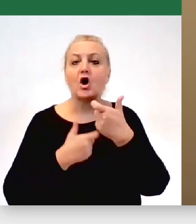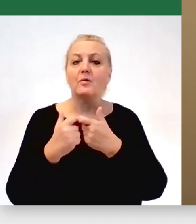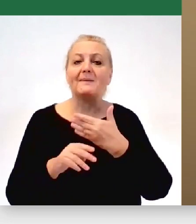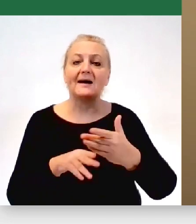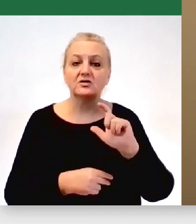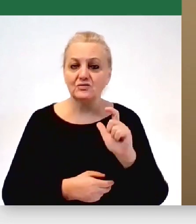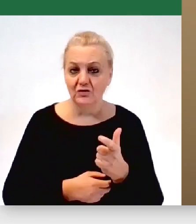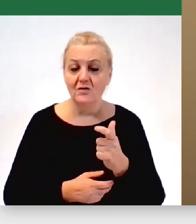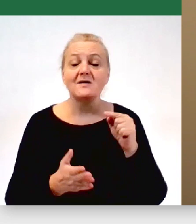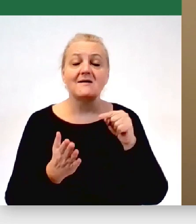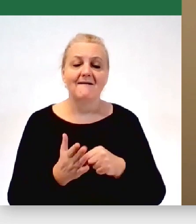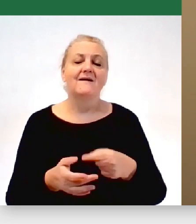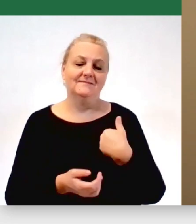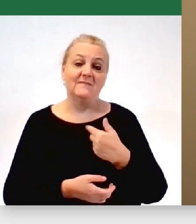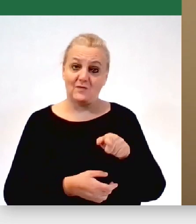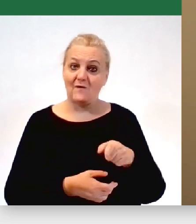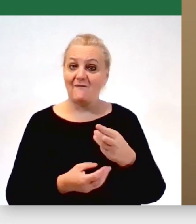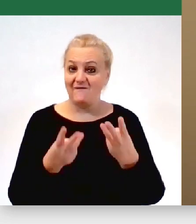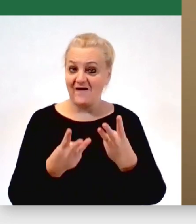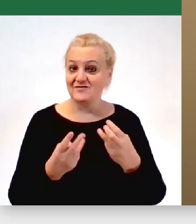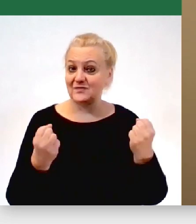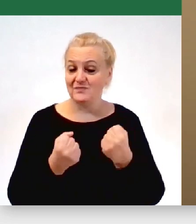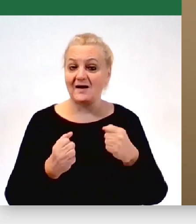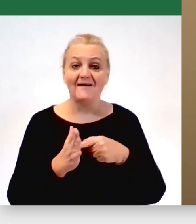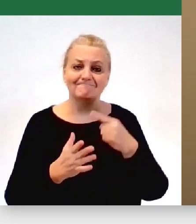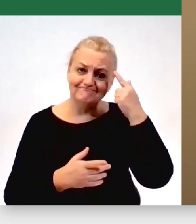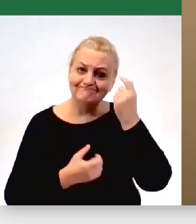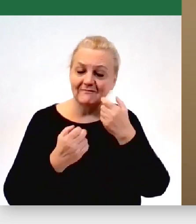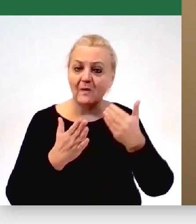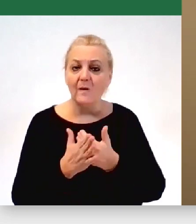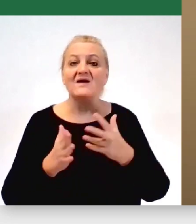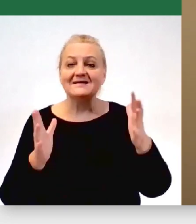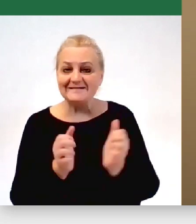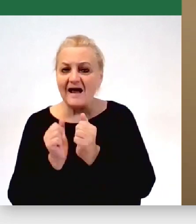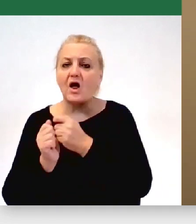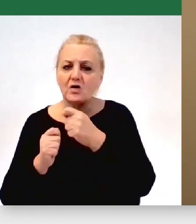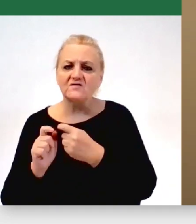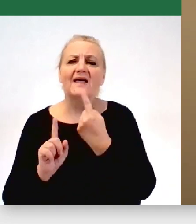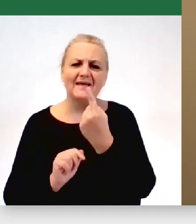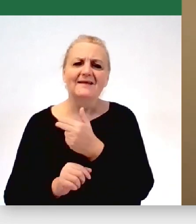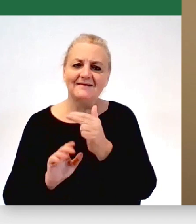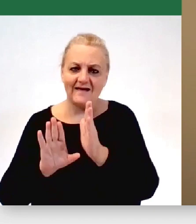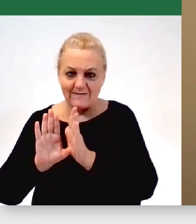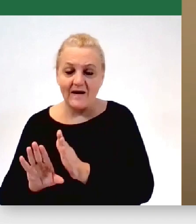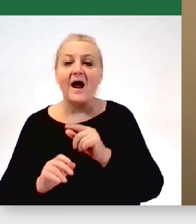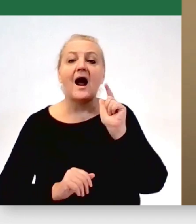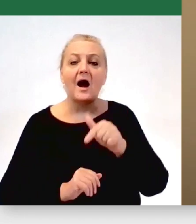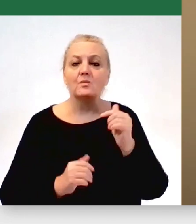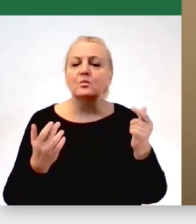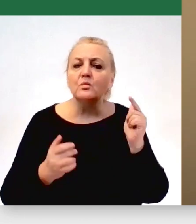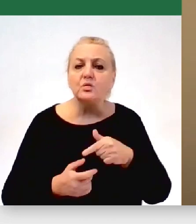wydaje mi się, że tutaj jest największa sztuka innowacji. To znaczy, sztuką innowacji dzisiaj nie jest to, żeby znajdować rozwiązania, tylko szukać tych, które